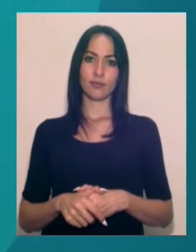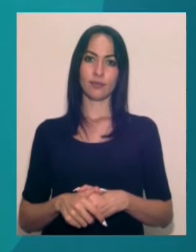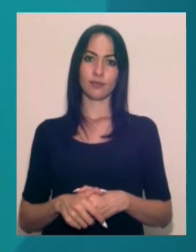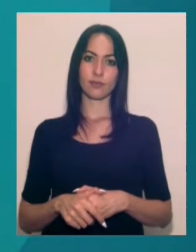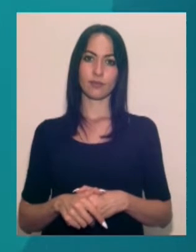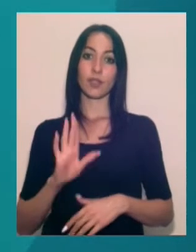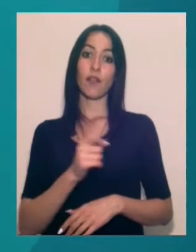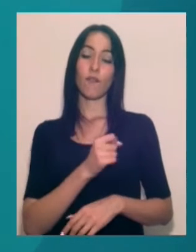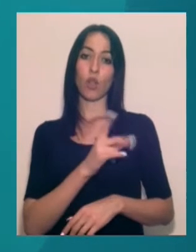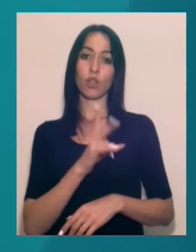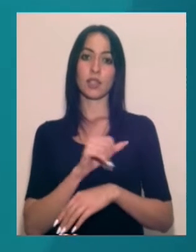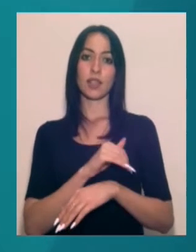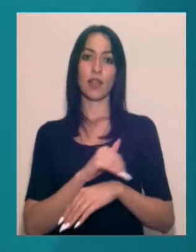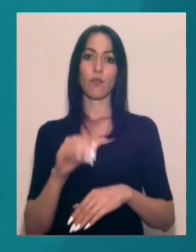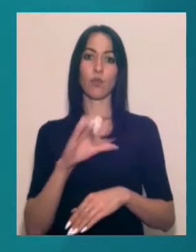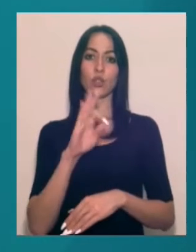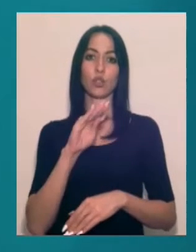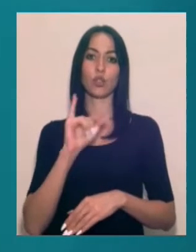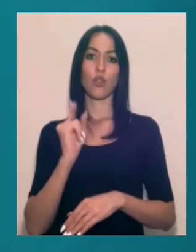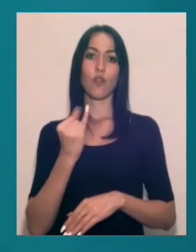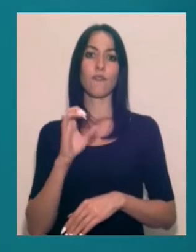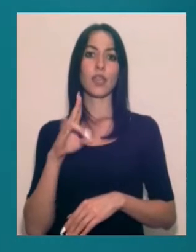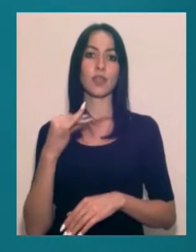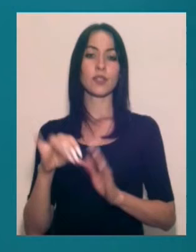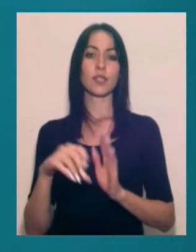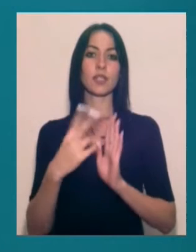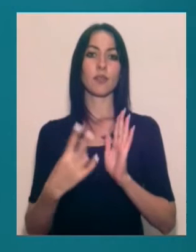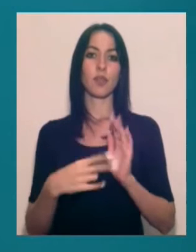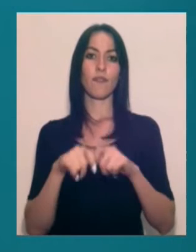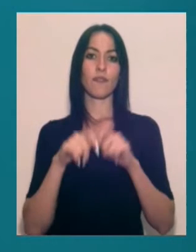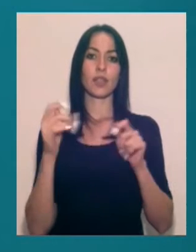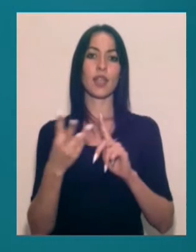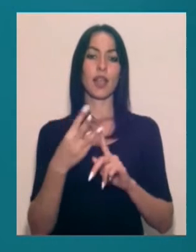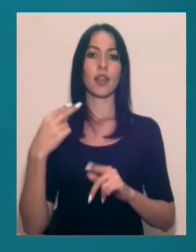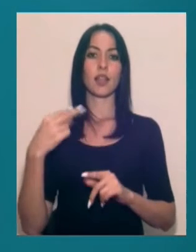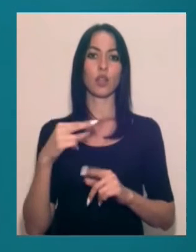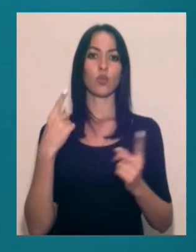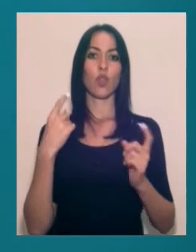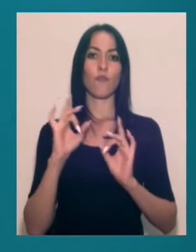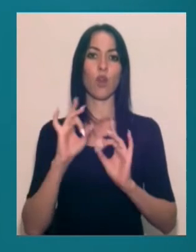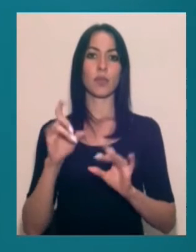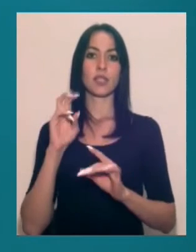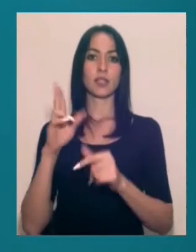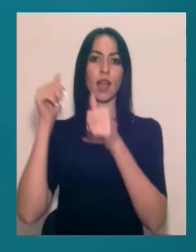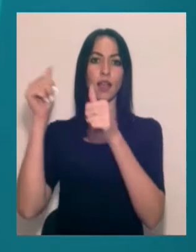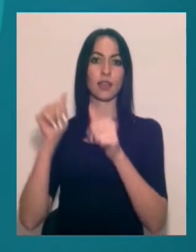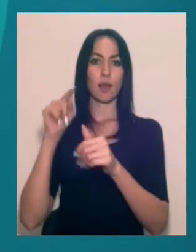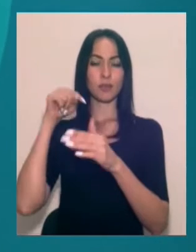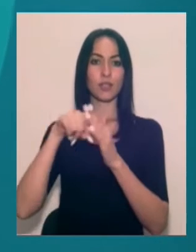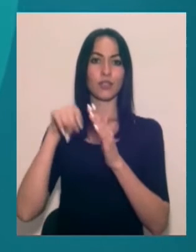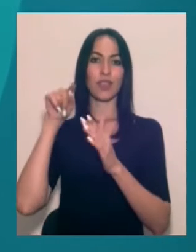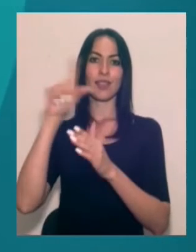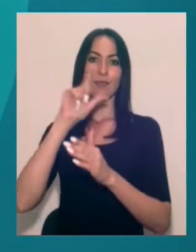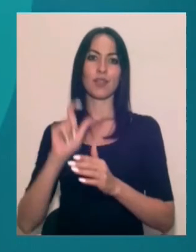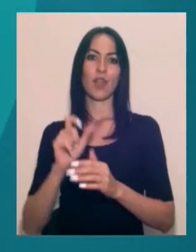В Одесі на вулиці Софіївській, 17, відкрили третій літературно-інформаційний знак – табличку, яка містить фрагмент тексту